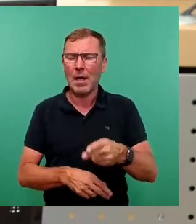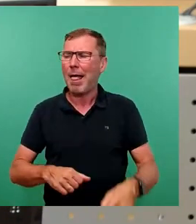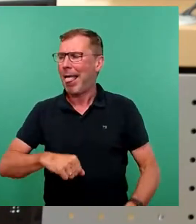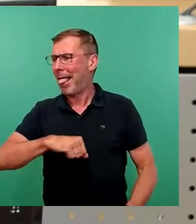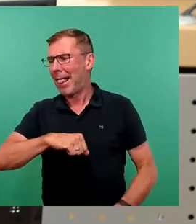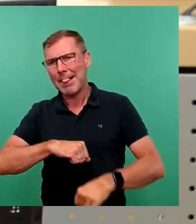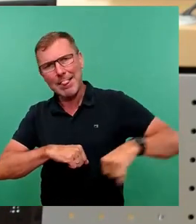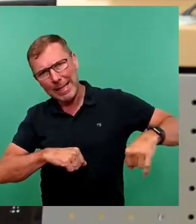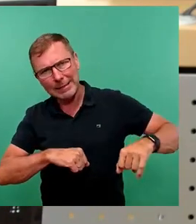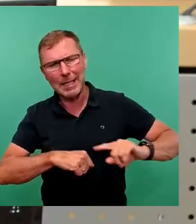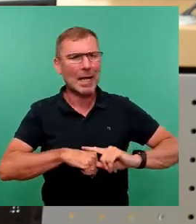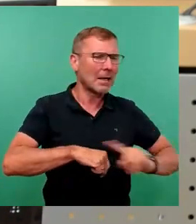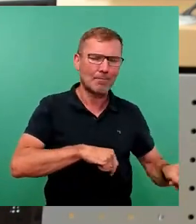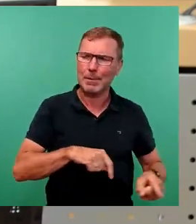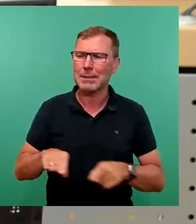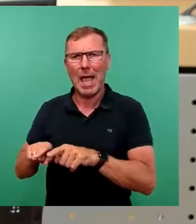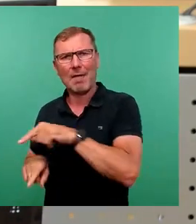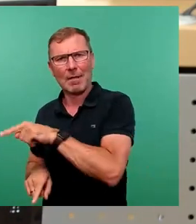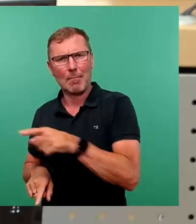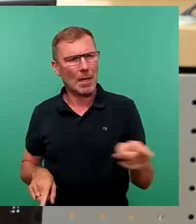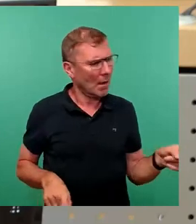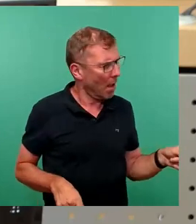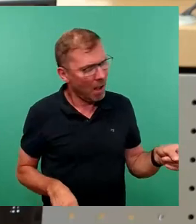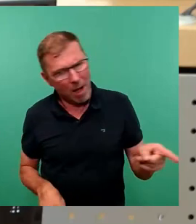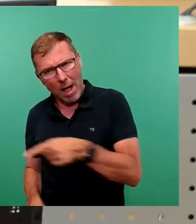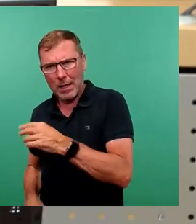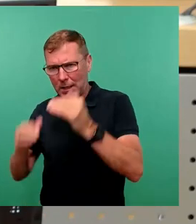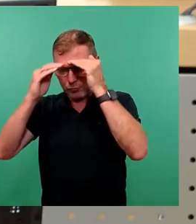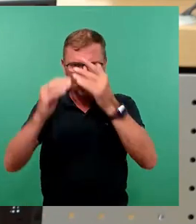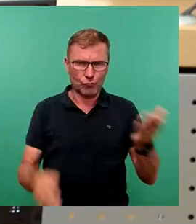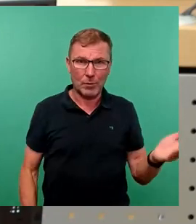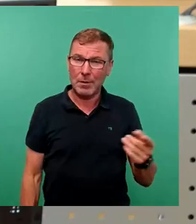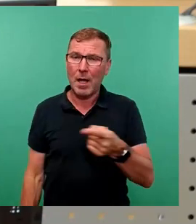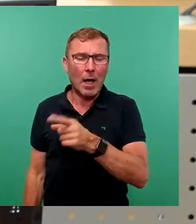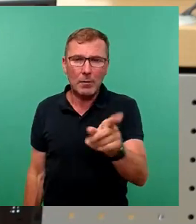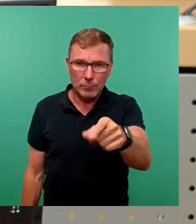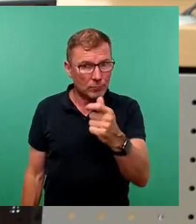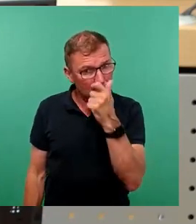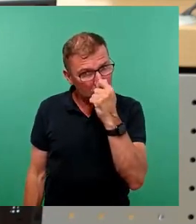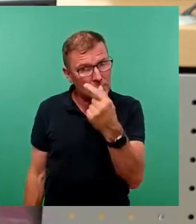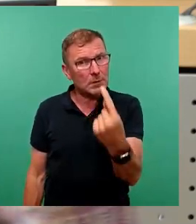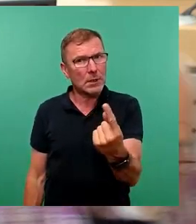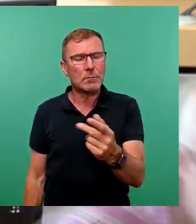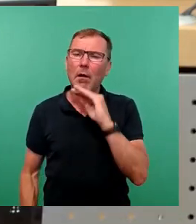FDP nacheinander an. Euch kann ich nur empfehlen, fasst euch an die eigene Nase. Vielen Dank.